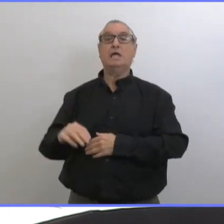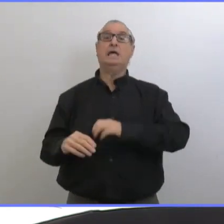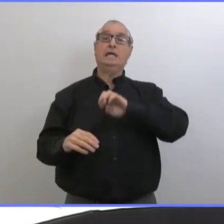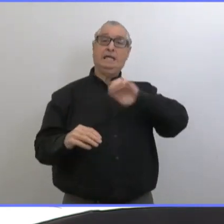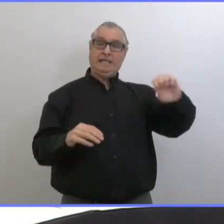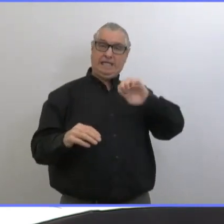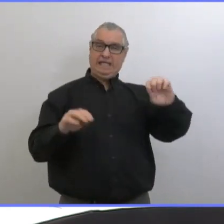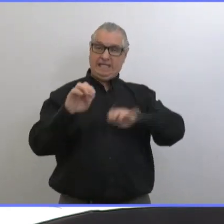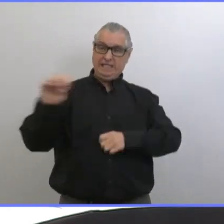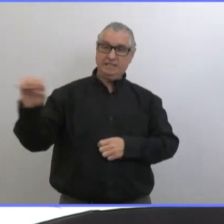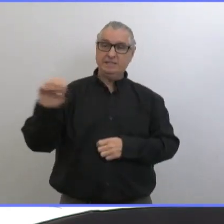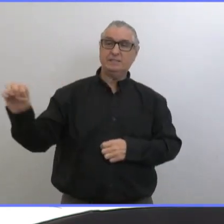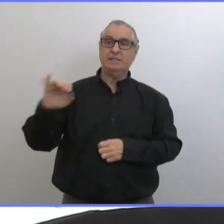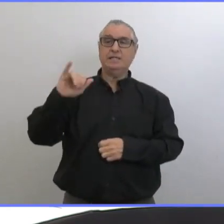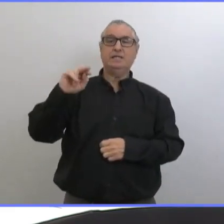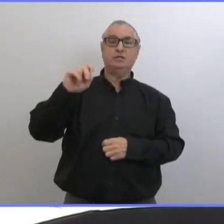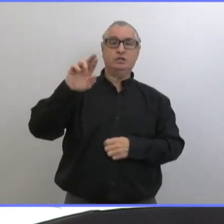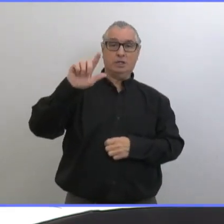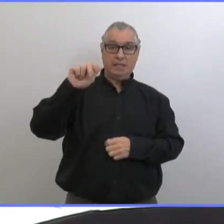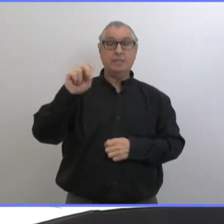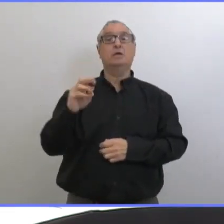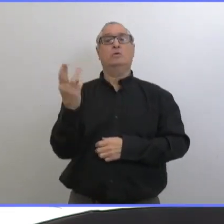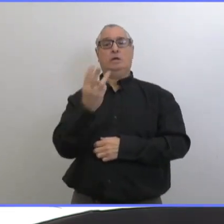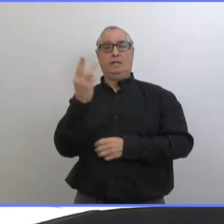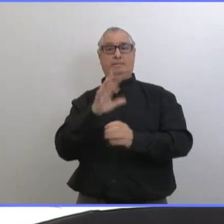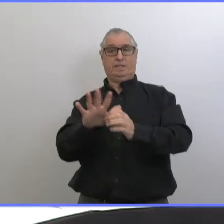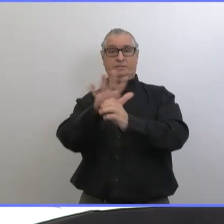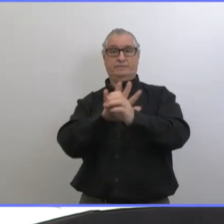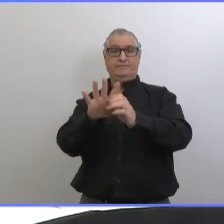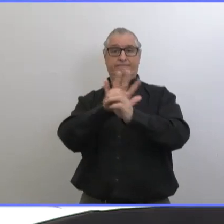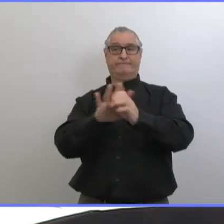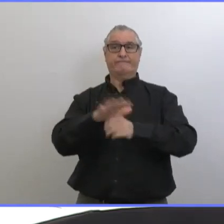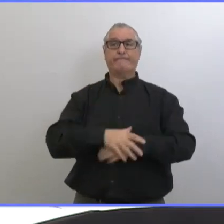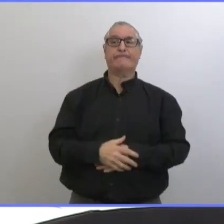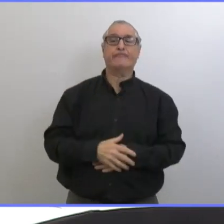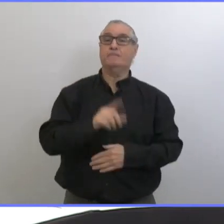de 832 personnes qui ont été assignées aux efforts de vaccination.